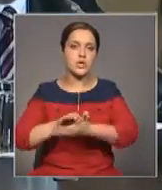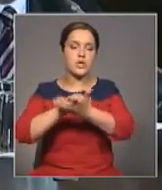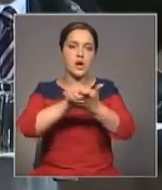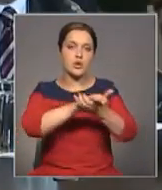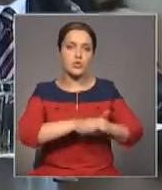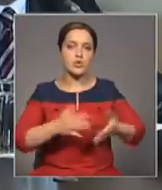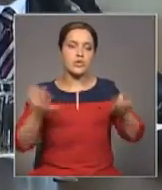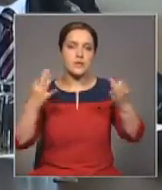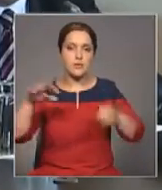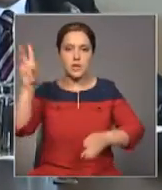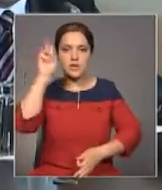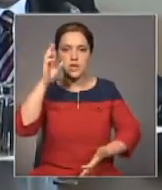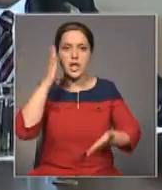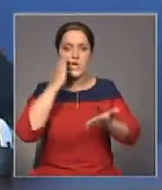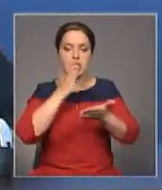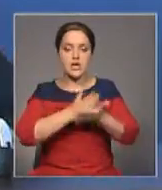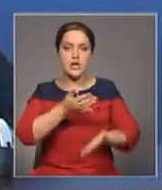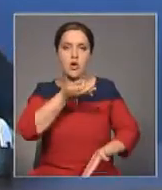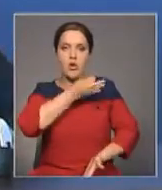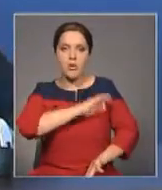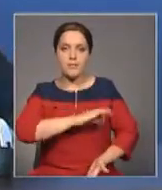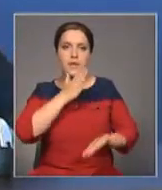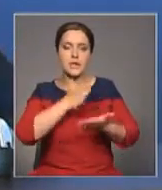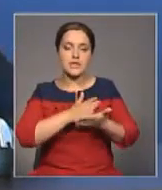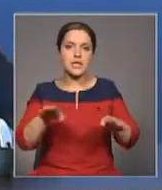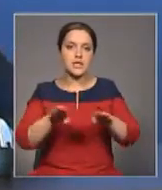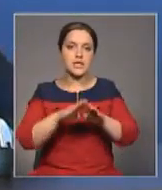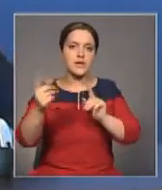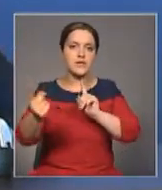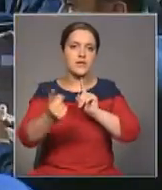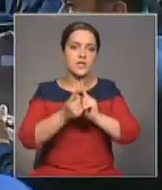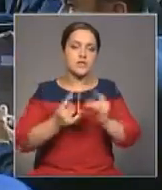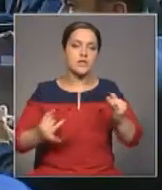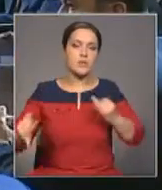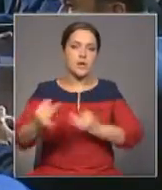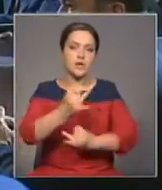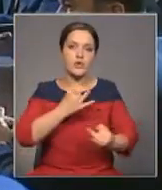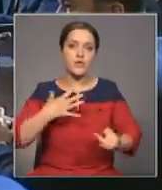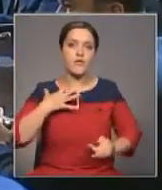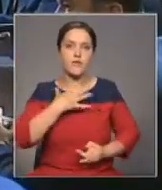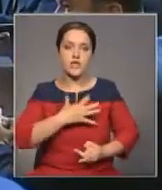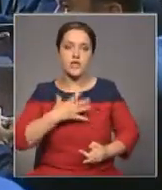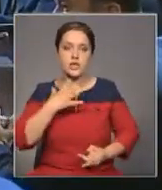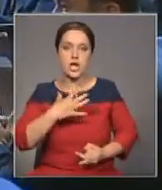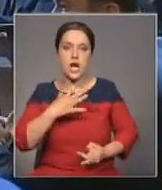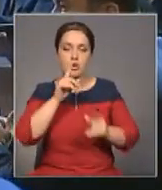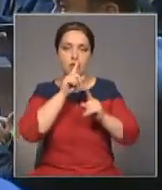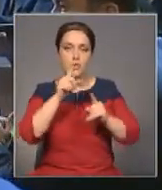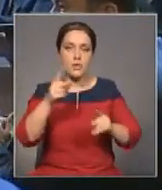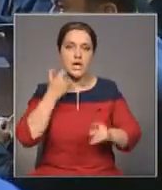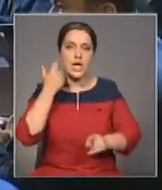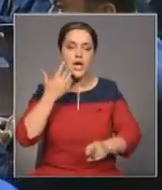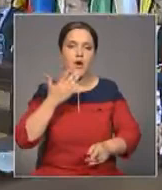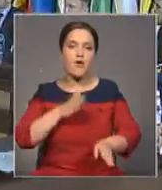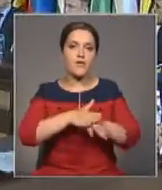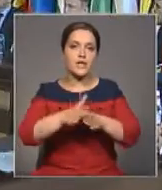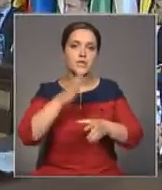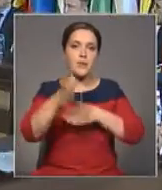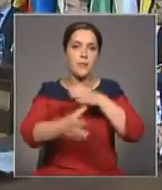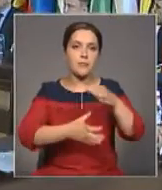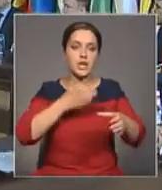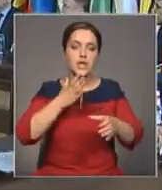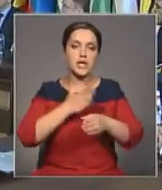независимых государств имеет очень хороший потенциал. А такие встречи и переговоры важны, особенно тогда, когда весь мир переживает